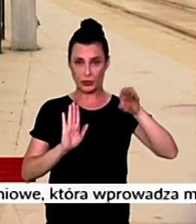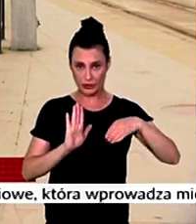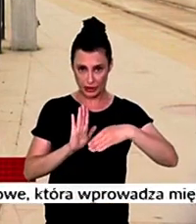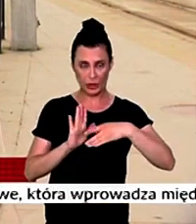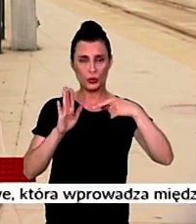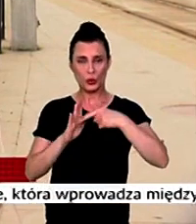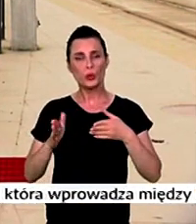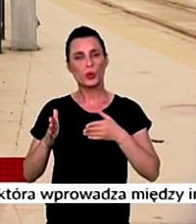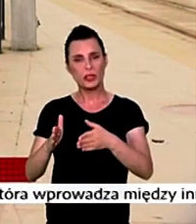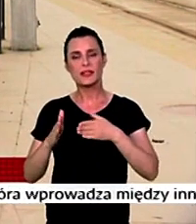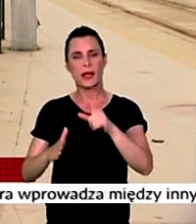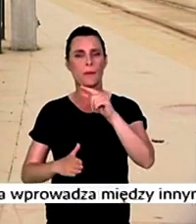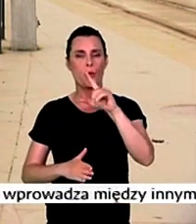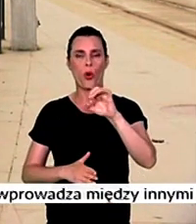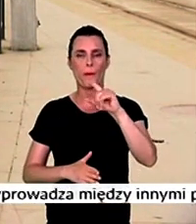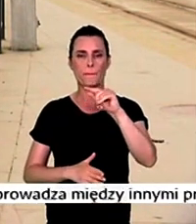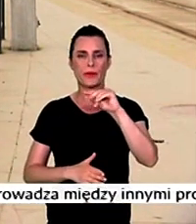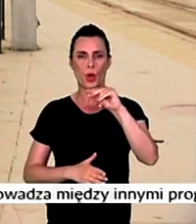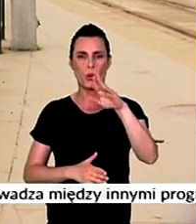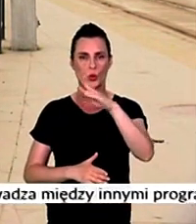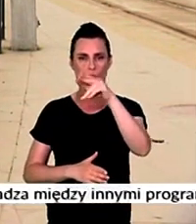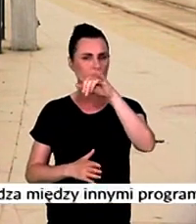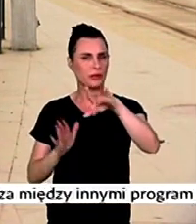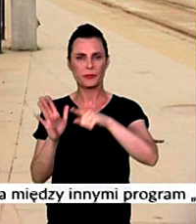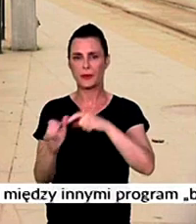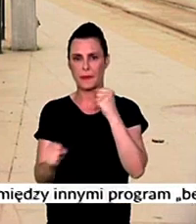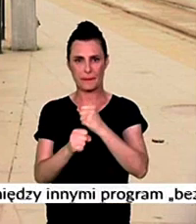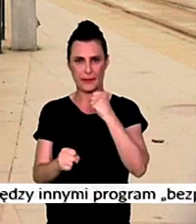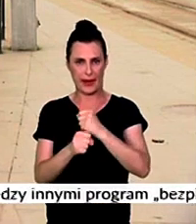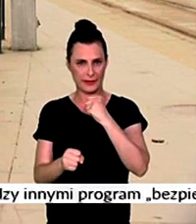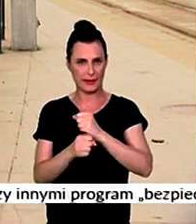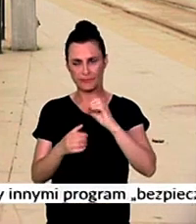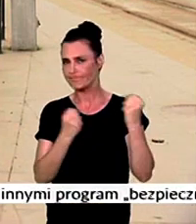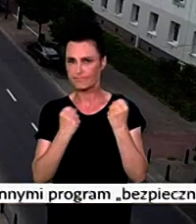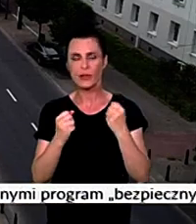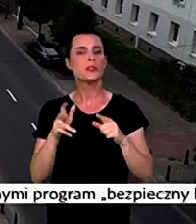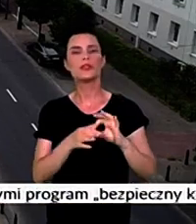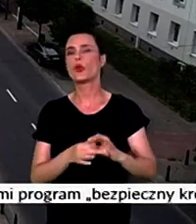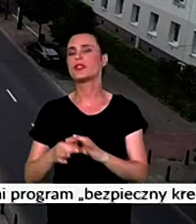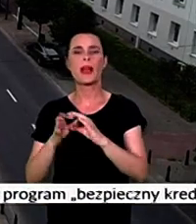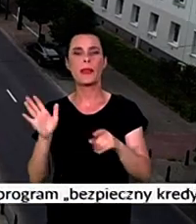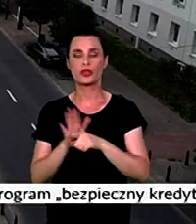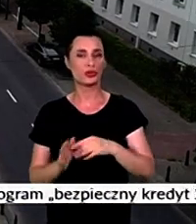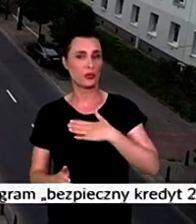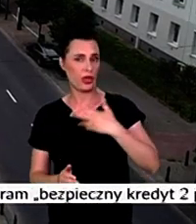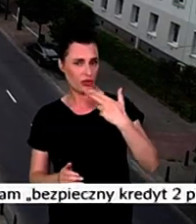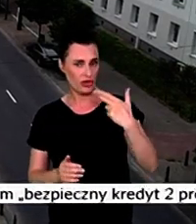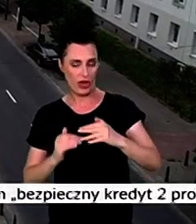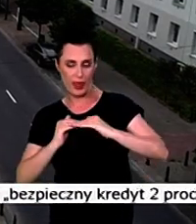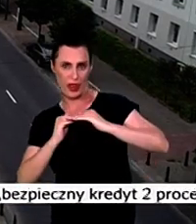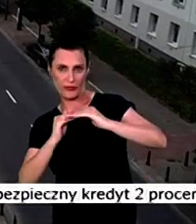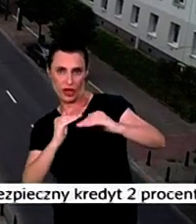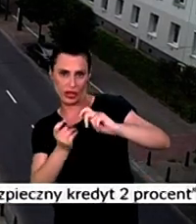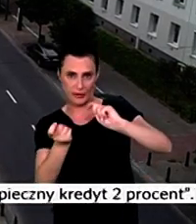Popiełuszki, a konkretnie na zachodniej jezdni, trwały intensywne prace związane z weekendową wymianą nawierzchni. W